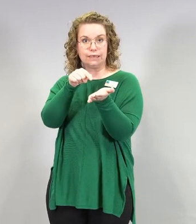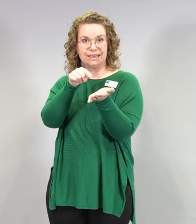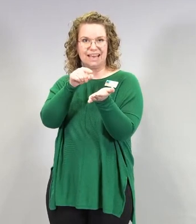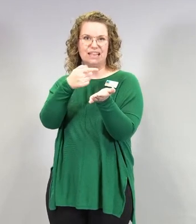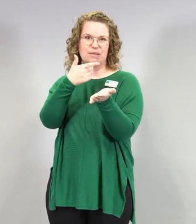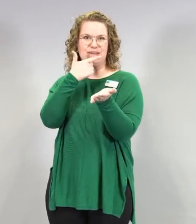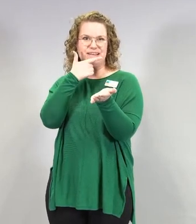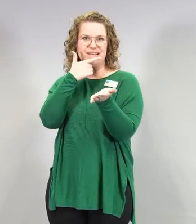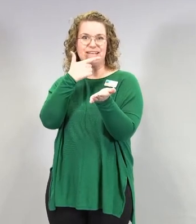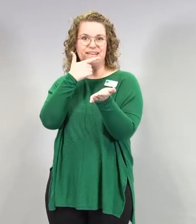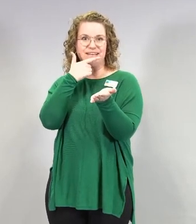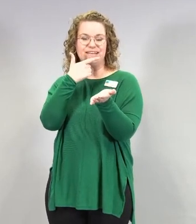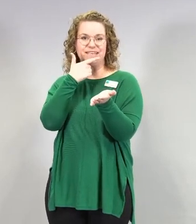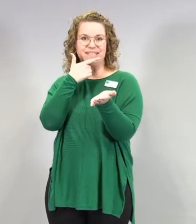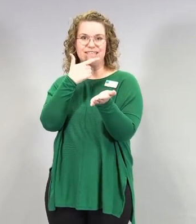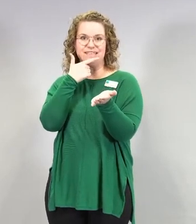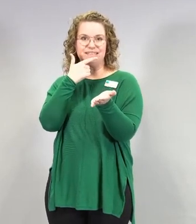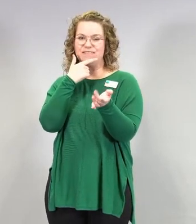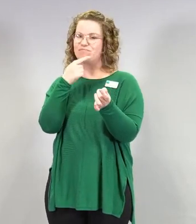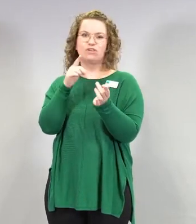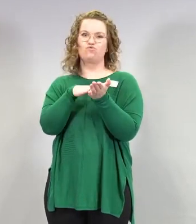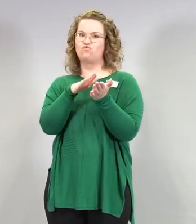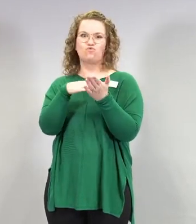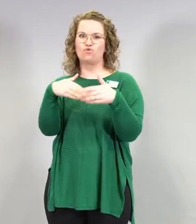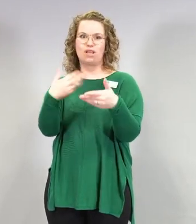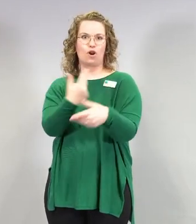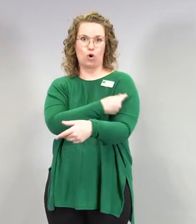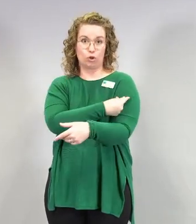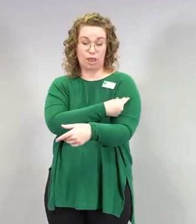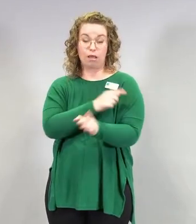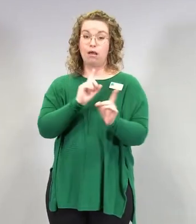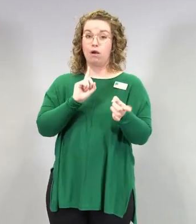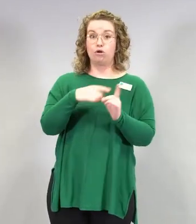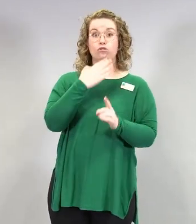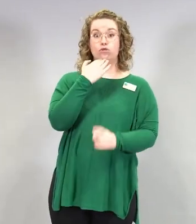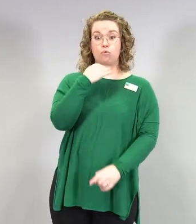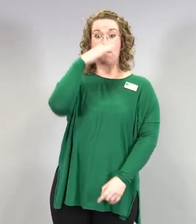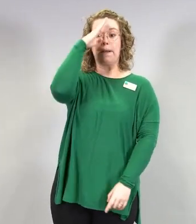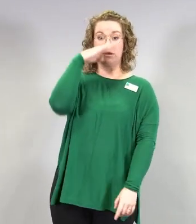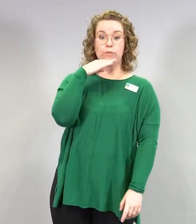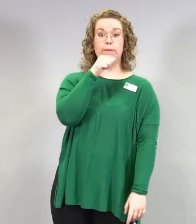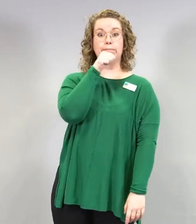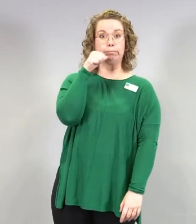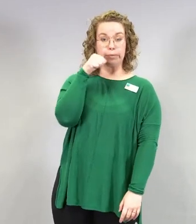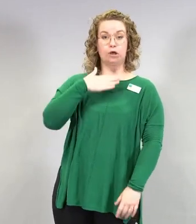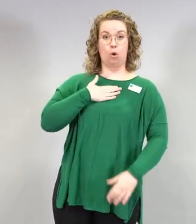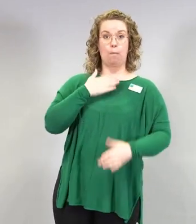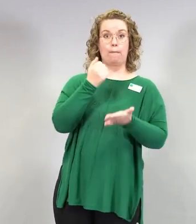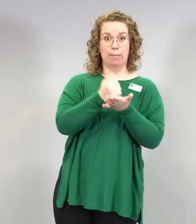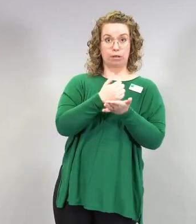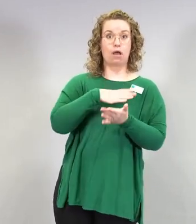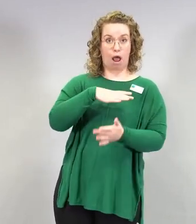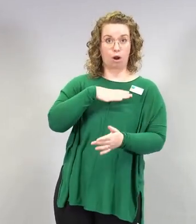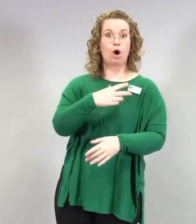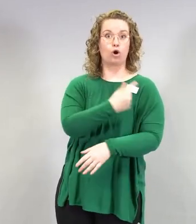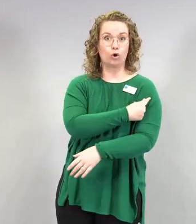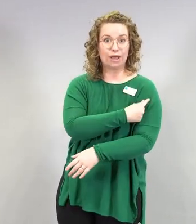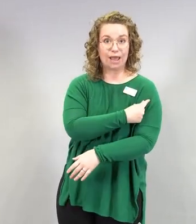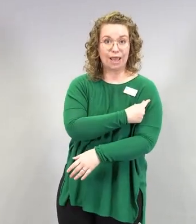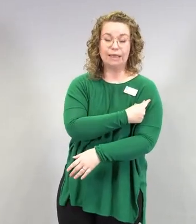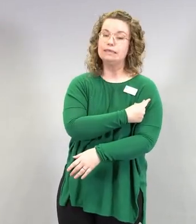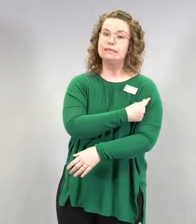tätä nuoremmille, niin silloin ihminen, joka sitten omalla valinnallaan sen ottaisi, niin ei ole enää